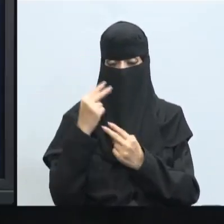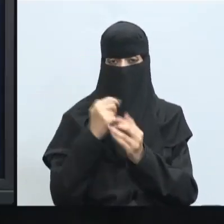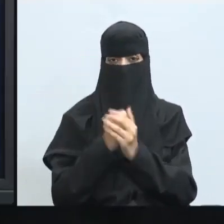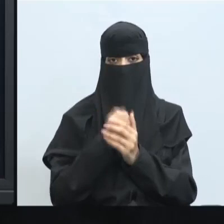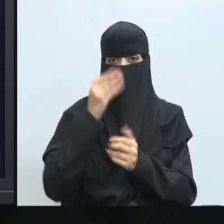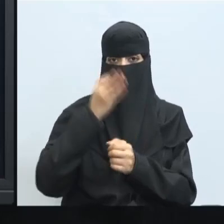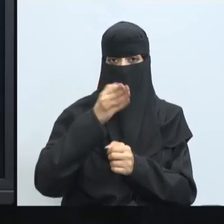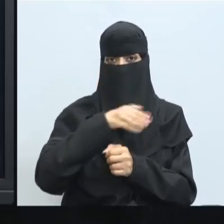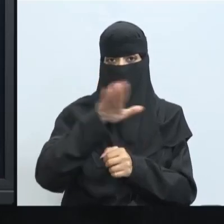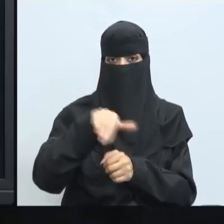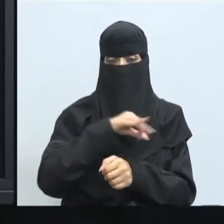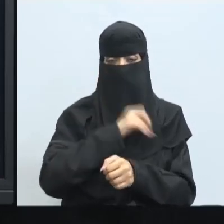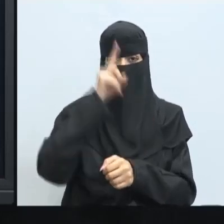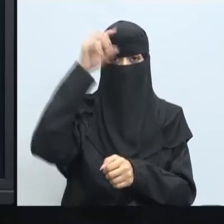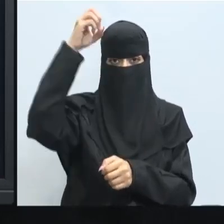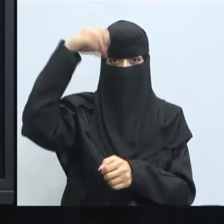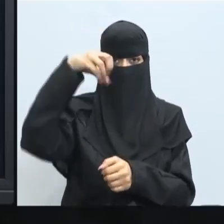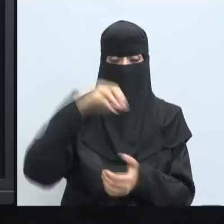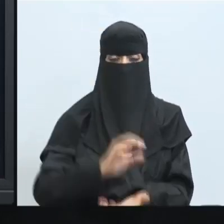المتابعة والسلام عليكم ورحمة الله وبركاته